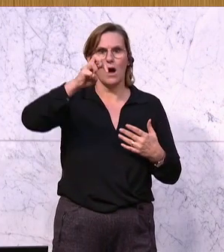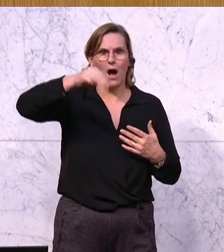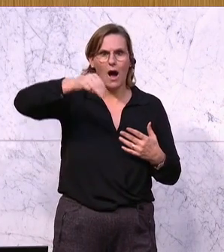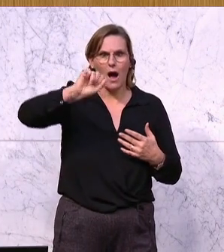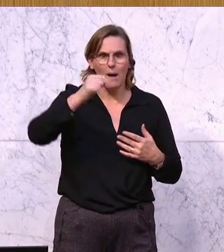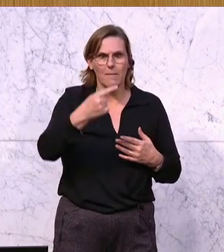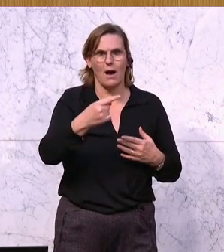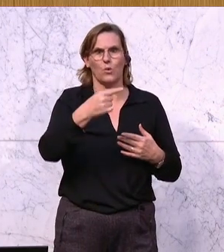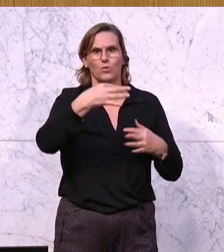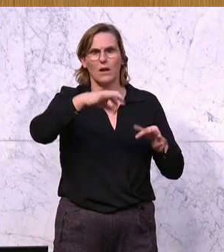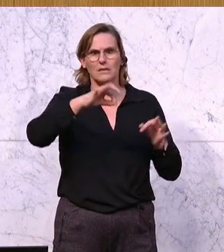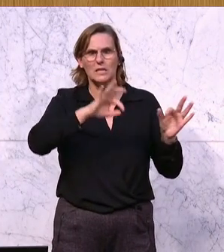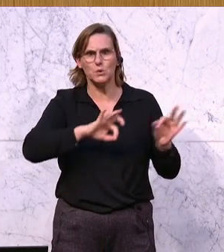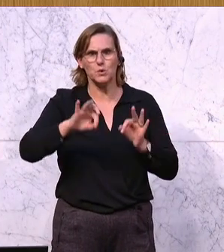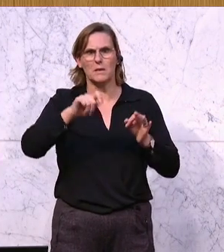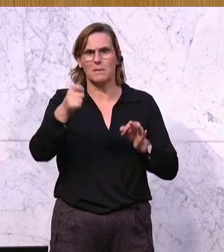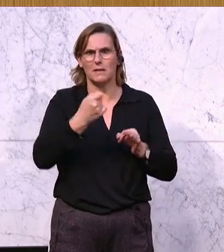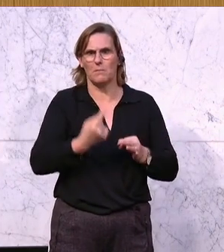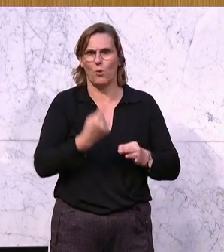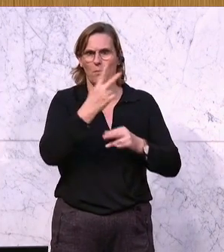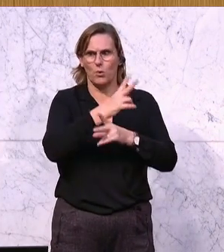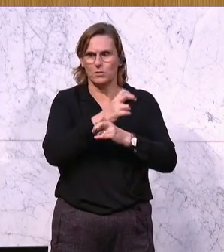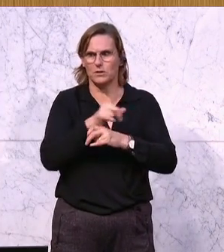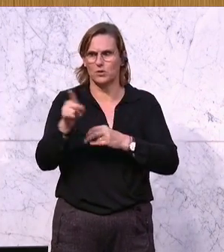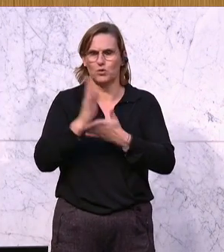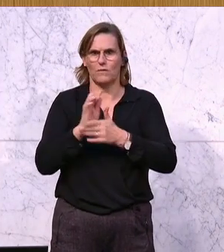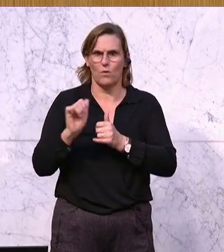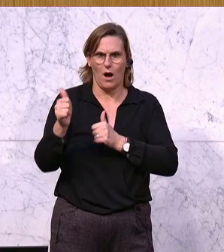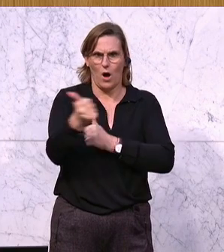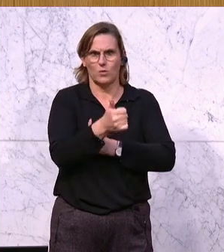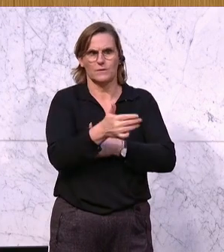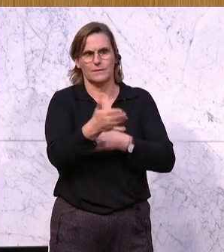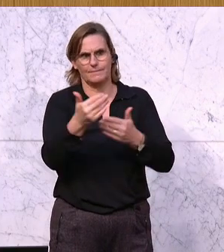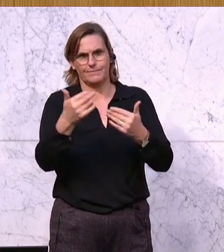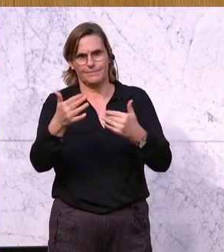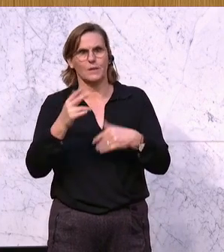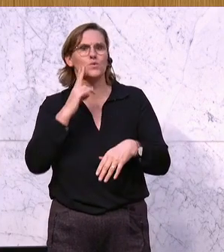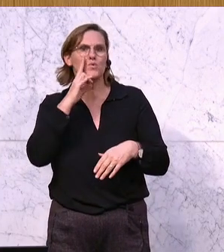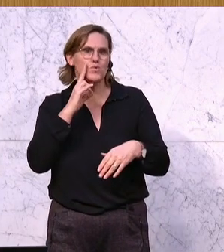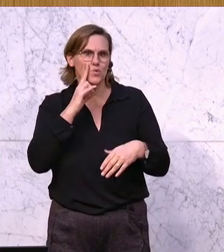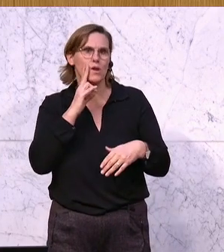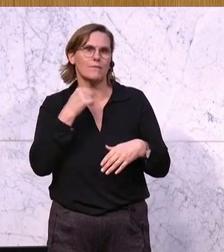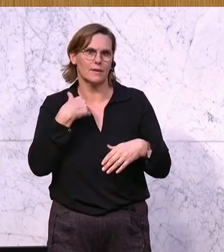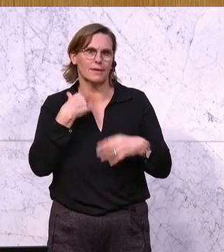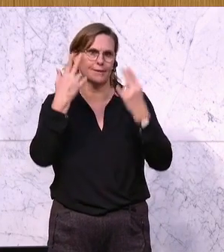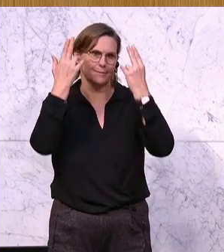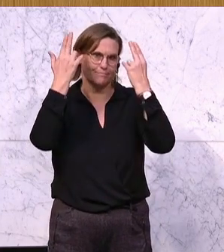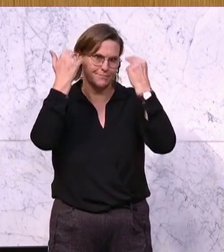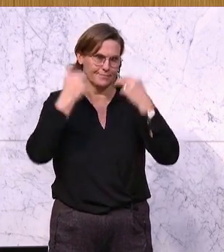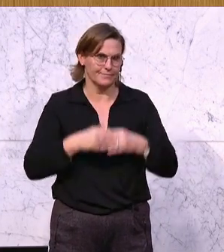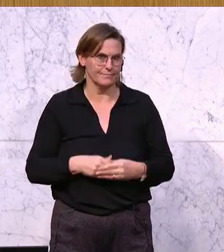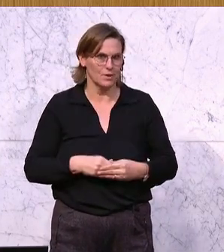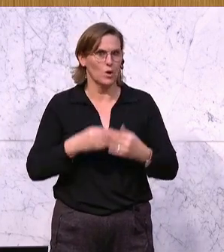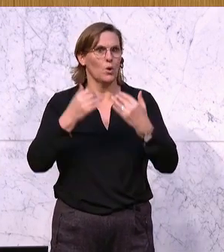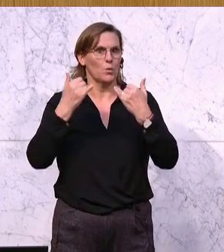Industriebetriebe in Oberösterreichs, Sie sind vorangegangen, weil Sie den Kniefall vor den Grünen gemacht haben. Und das haben Sie eingeführt. Und das ist jetzt